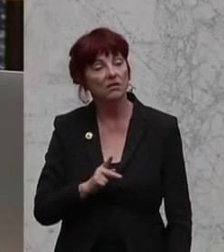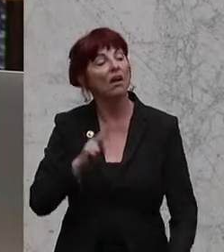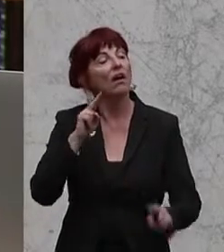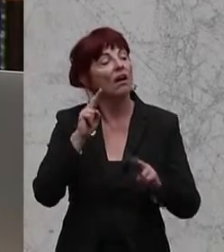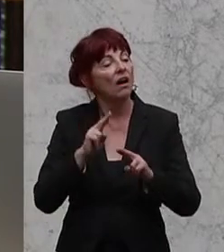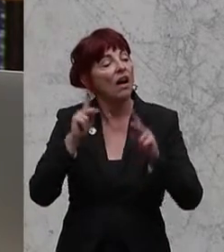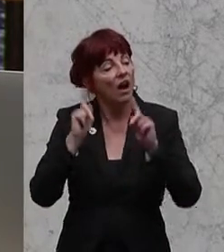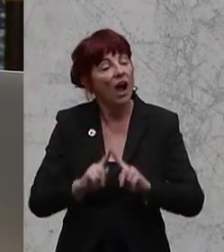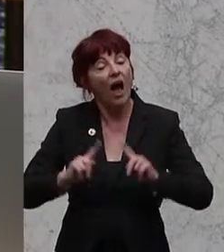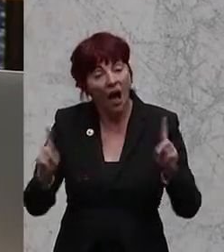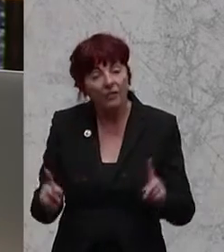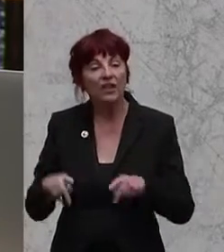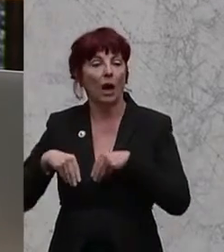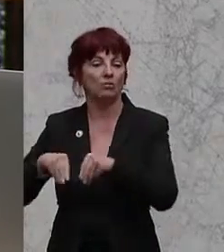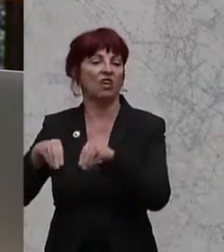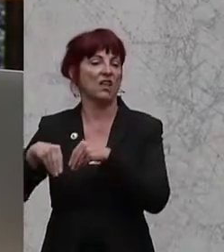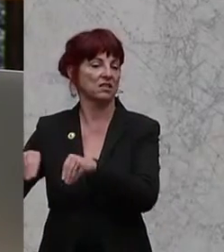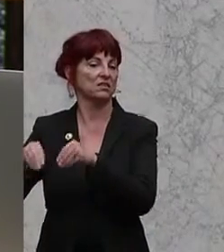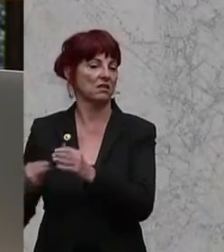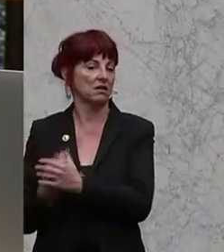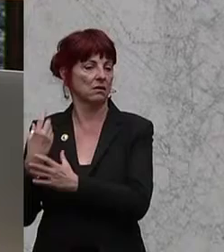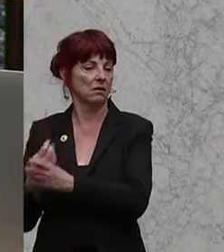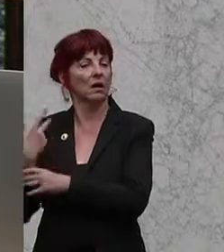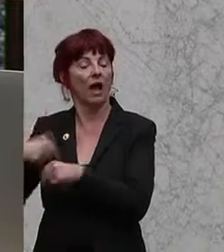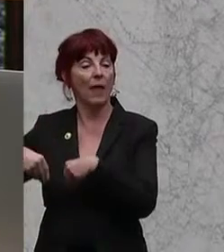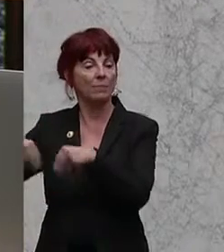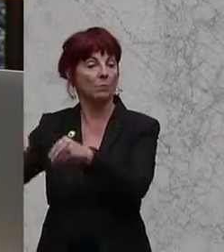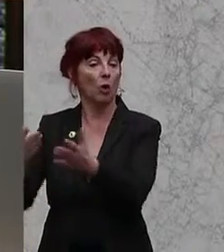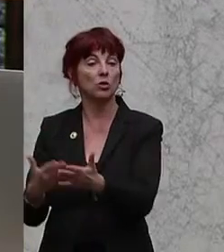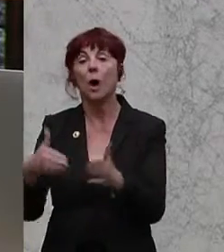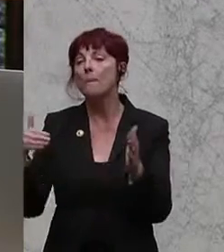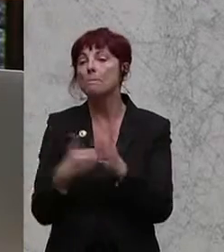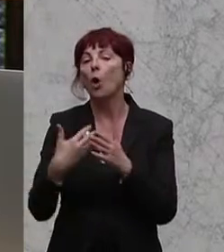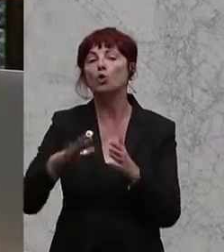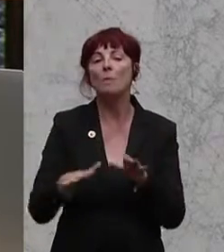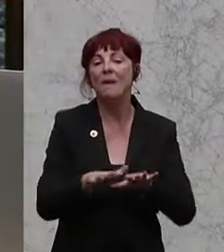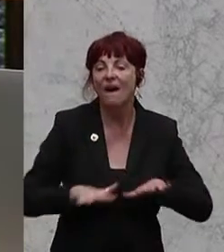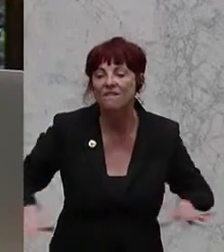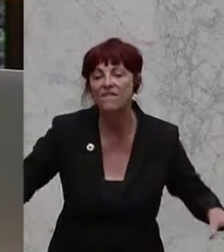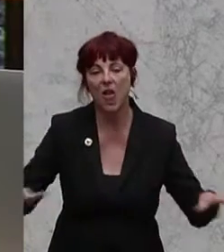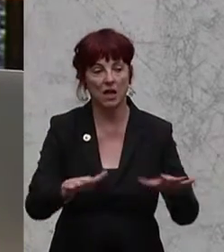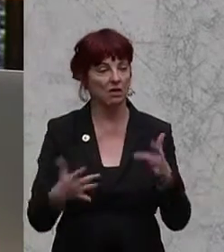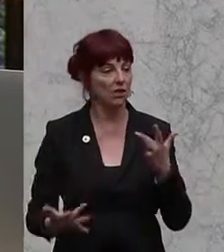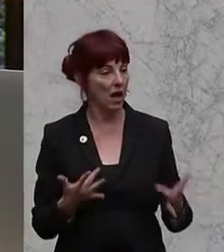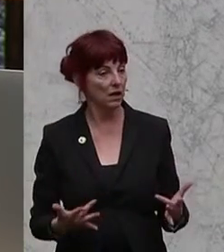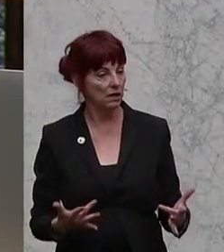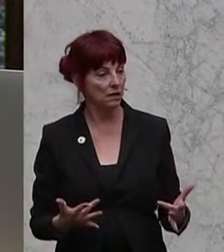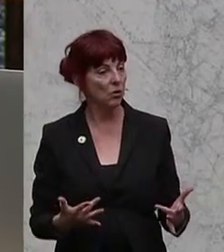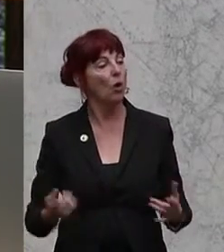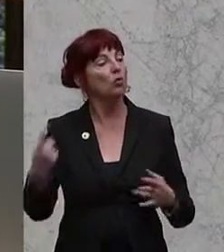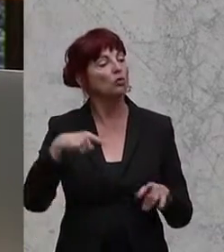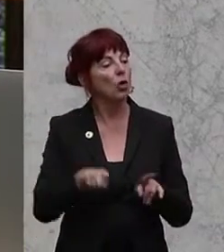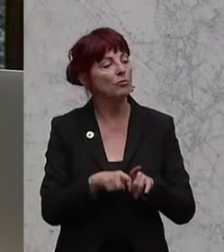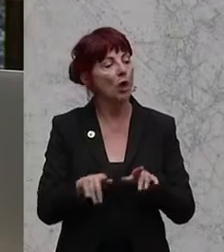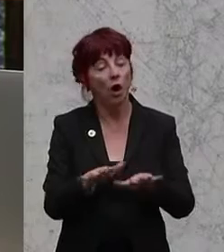dass wir Raps oder andere Pflanzen anbauen, die einen deutlich höheren Flächenbedarf haben. Und dann müssen wir uns fragen, welche Flächen haben wir dann? Und es wird wieder dazu führen, dass